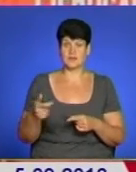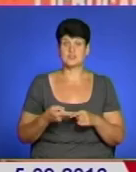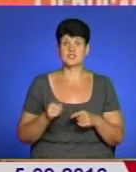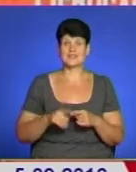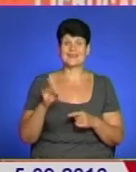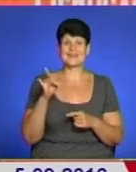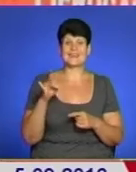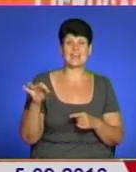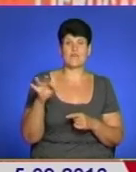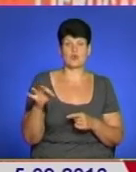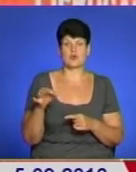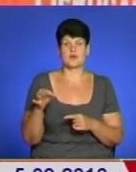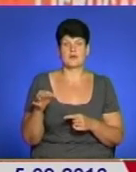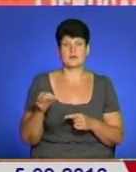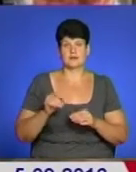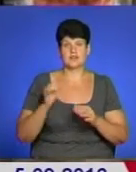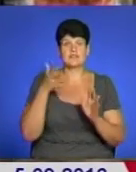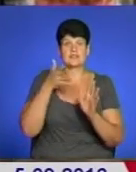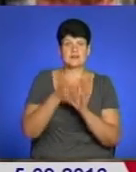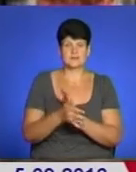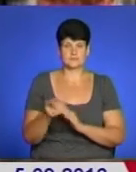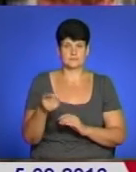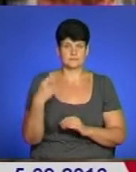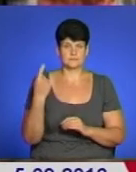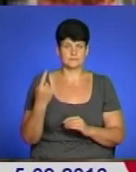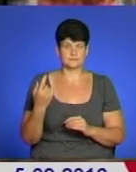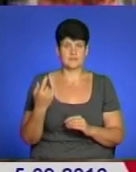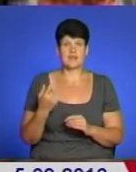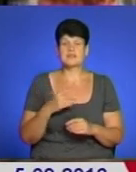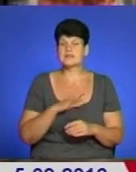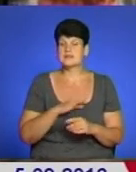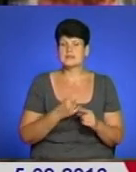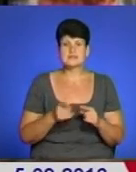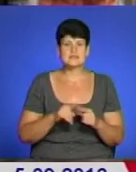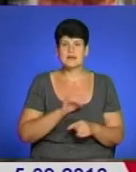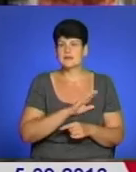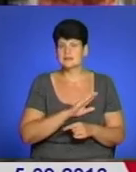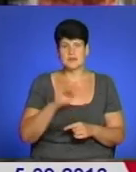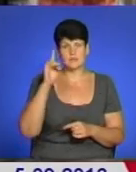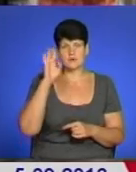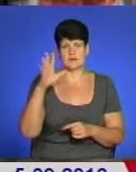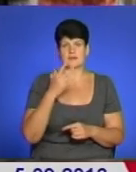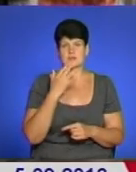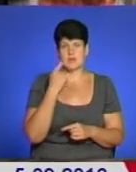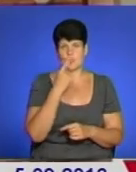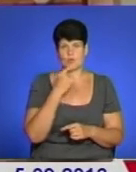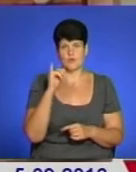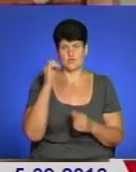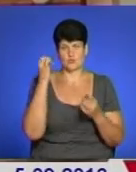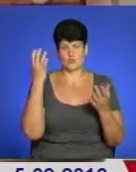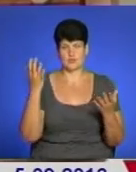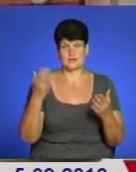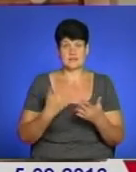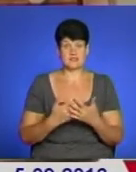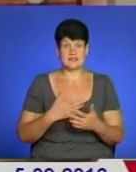євроінтеграція по-тернопільськи? У будь-якому випадку аж ніяк не популяризація національної мови та культури. Невже